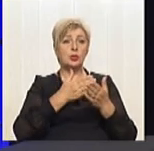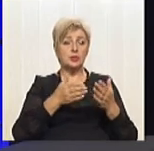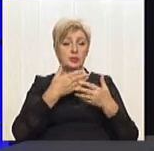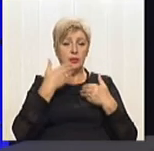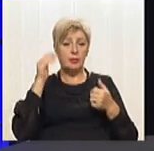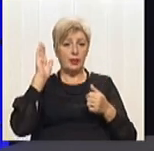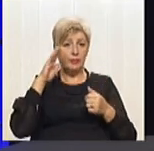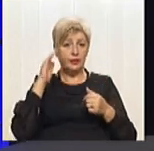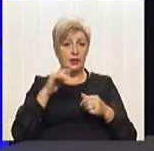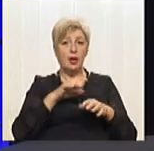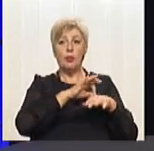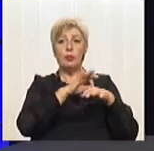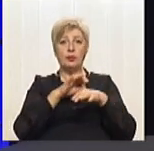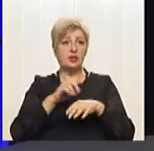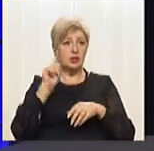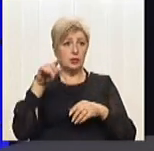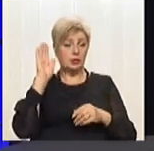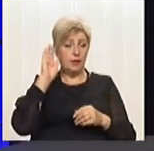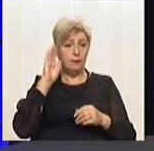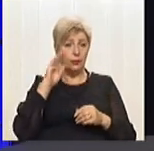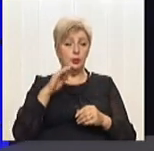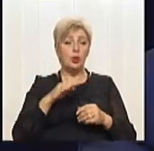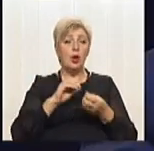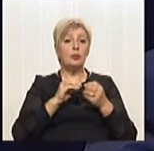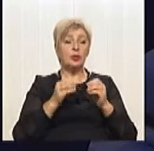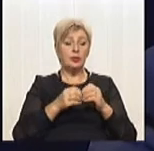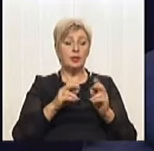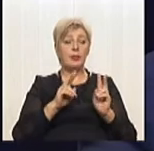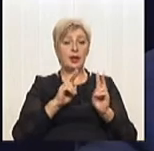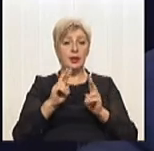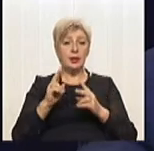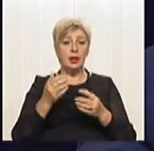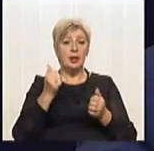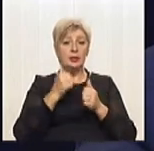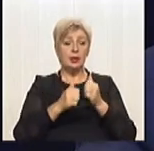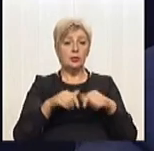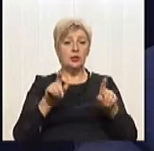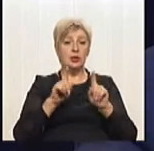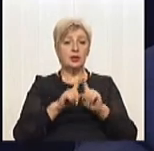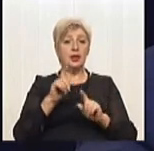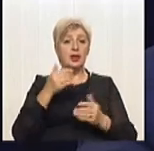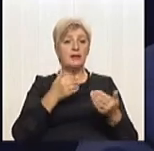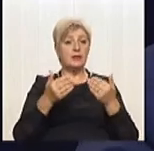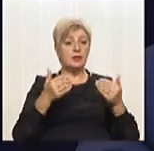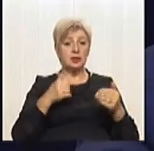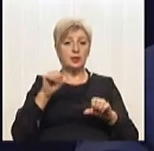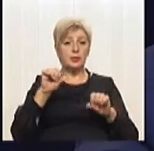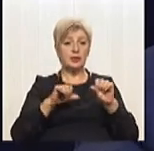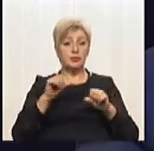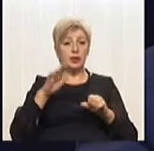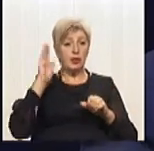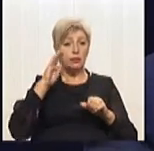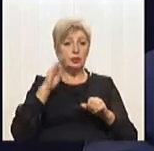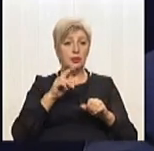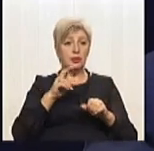туди прокласти його? Дивіться, проблема яка? На кожній такій виставці представники водоканалу, знаєте, ходять